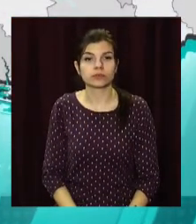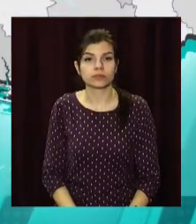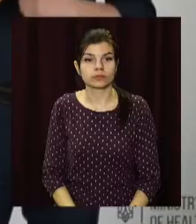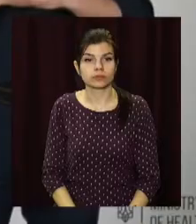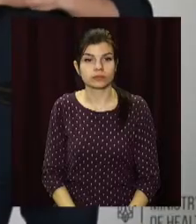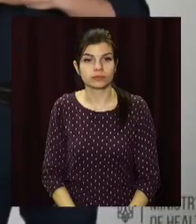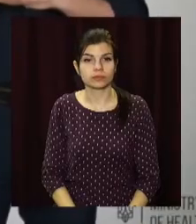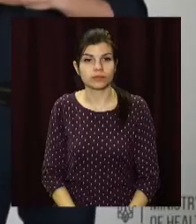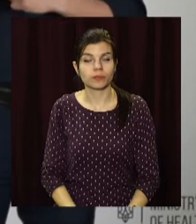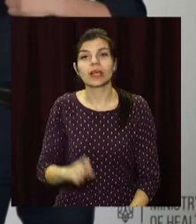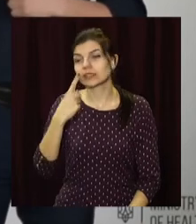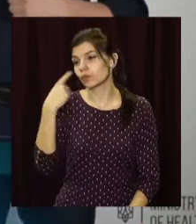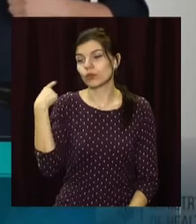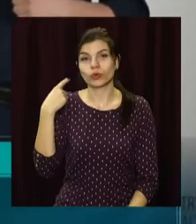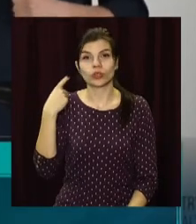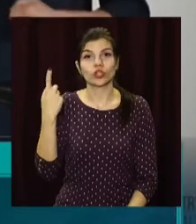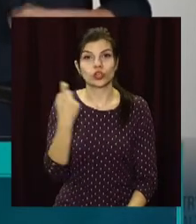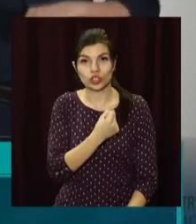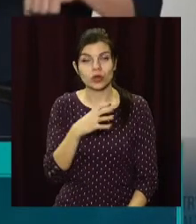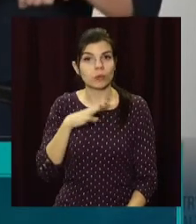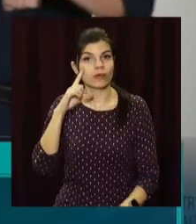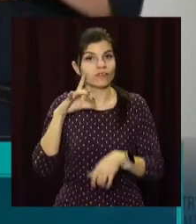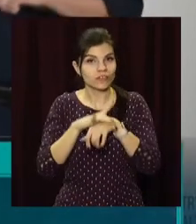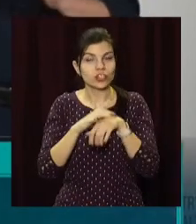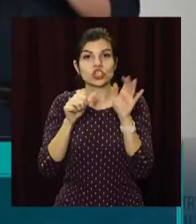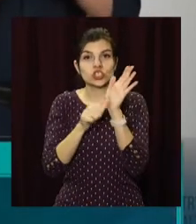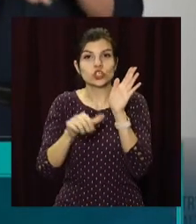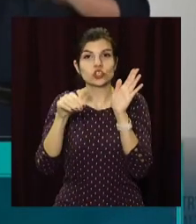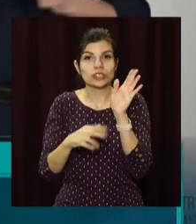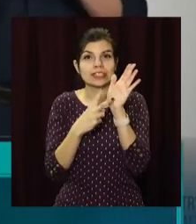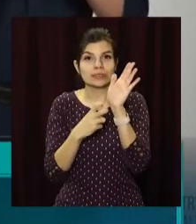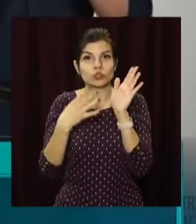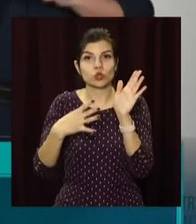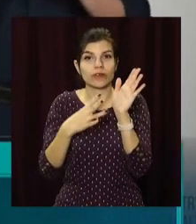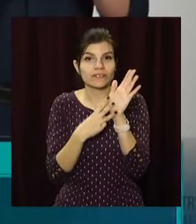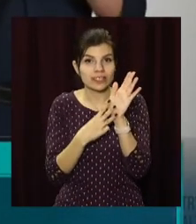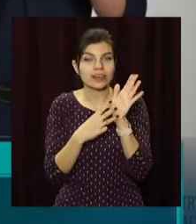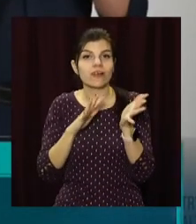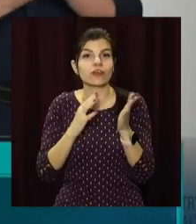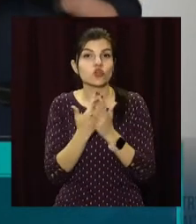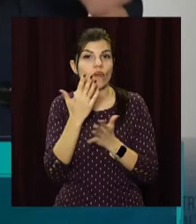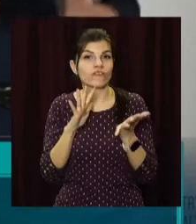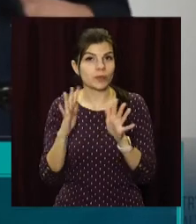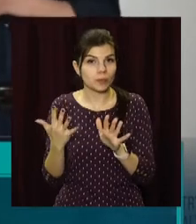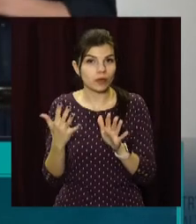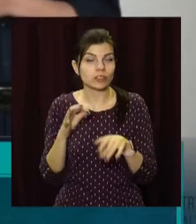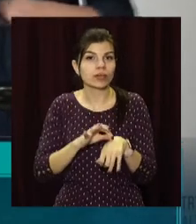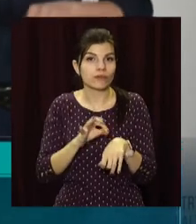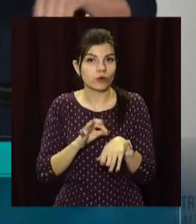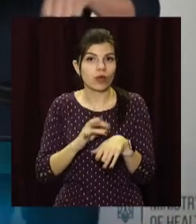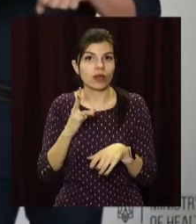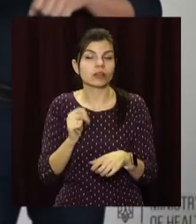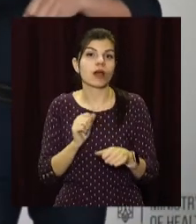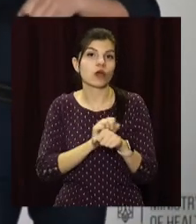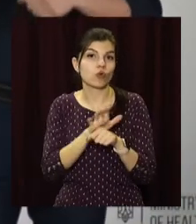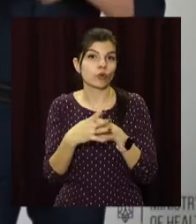За минулий тиждень було виявлено 60 748 нових випадків захворюваності